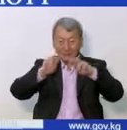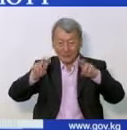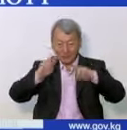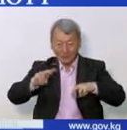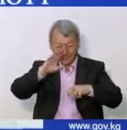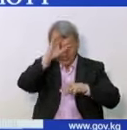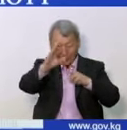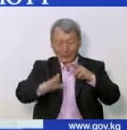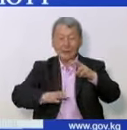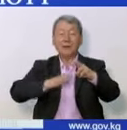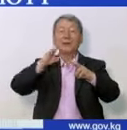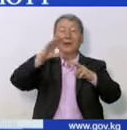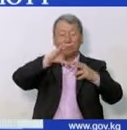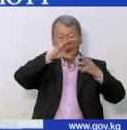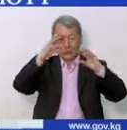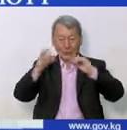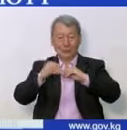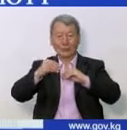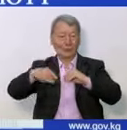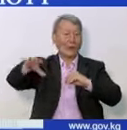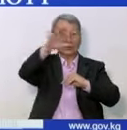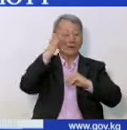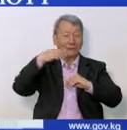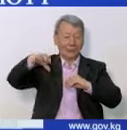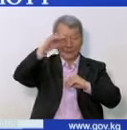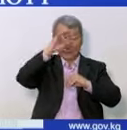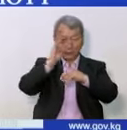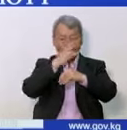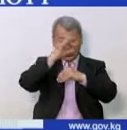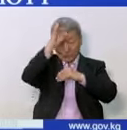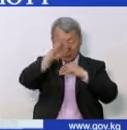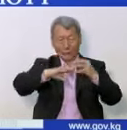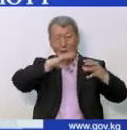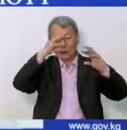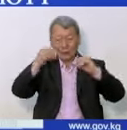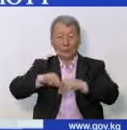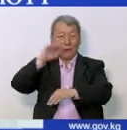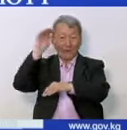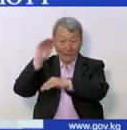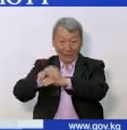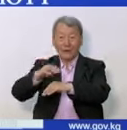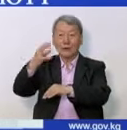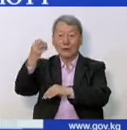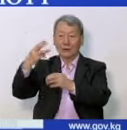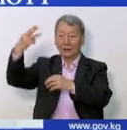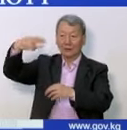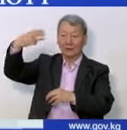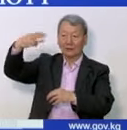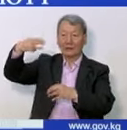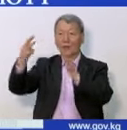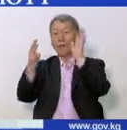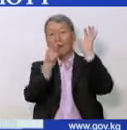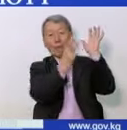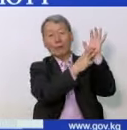результате которых за прошедшие сутки выявлено еще 38 новых